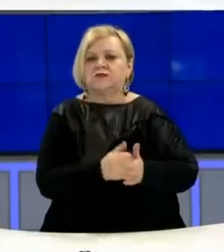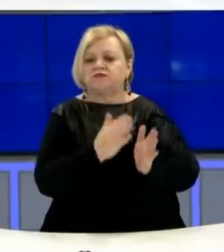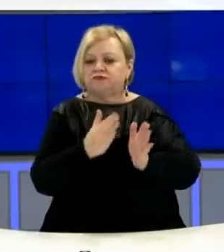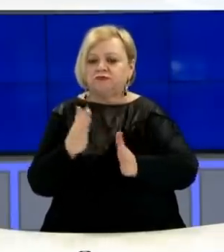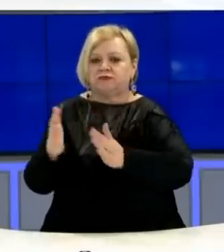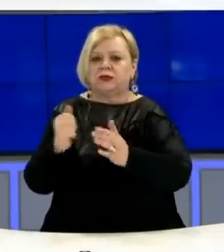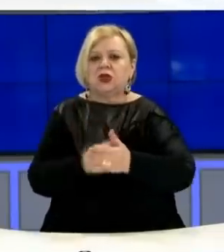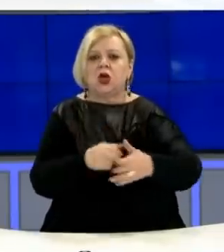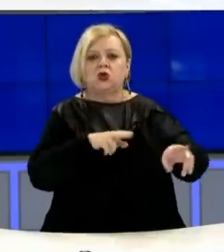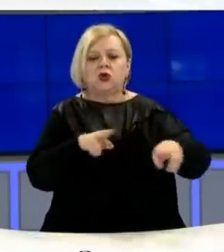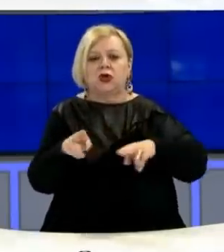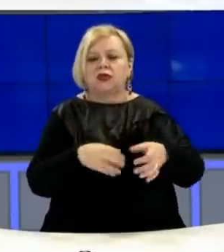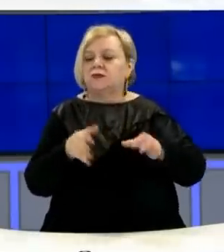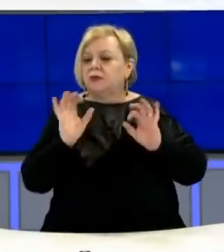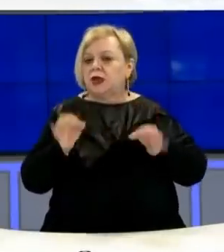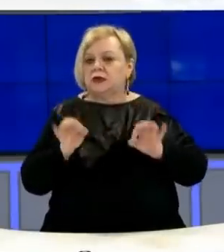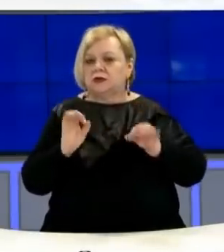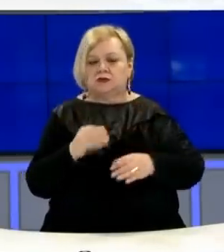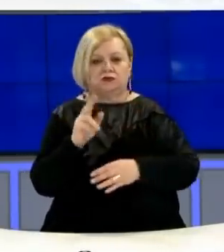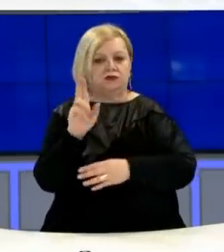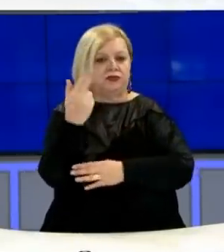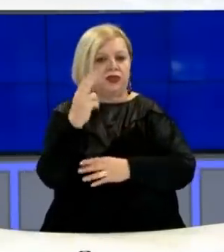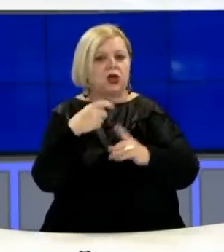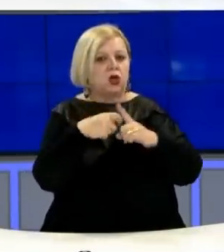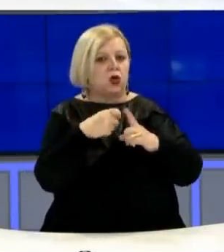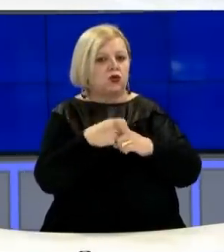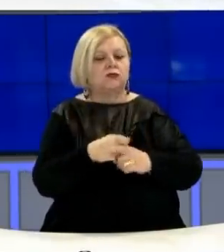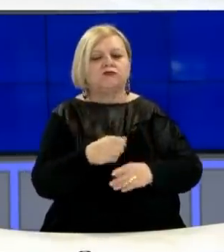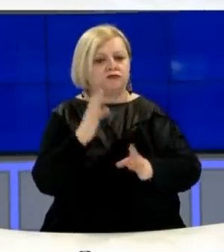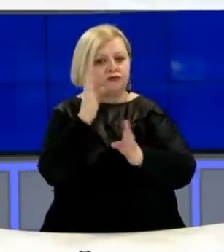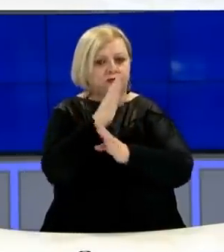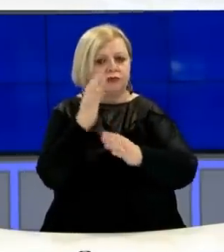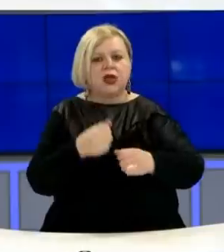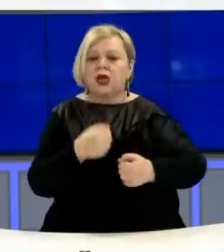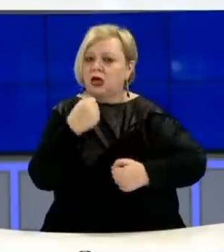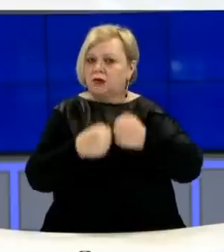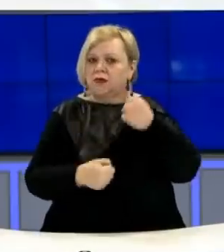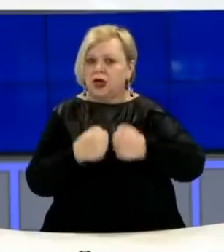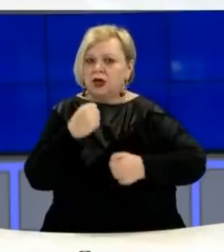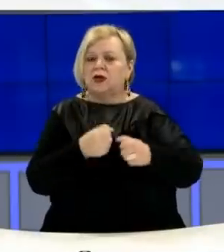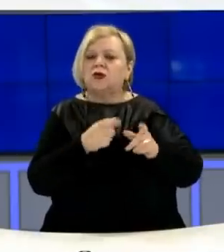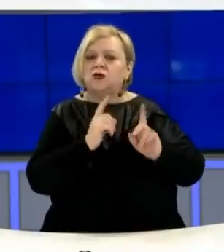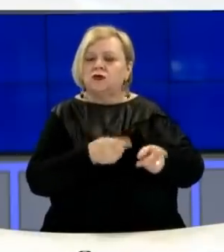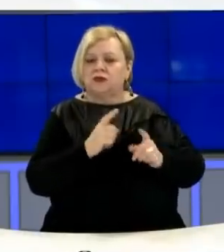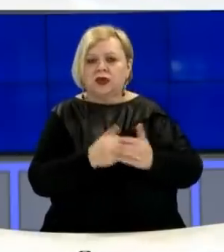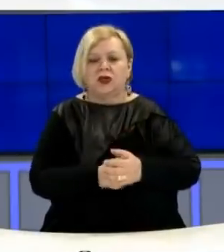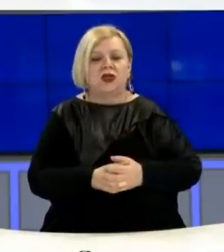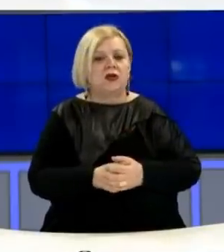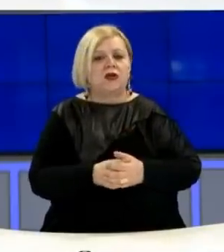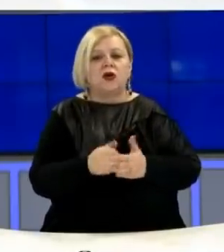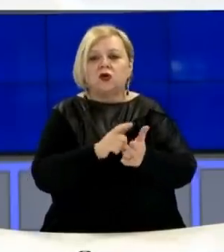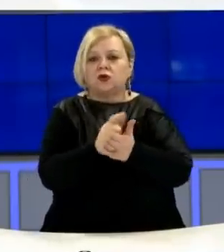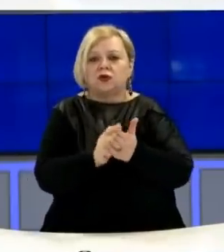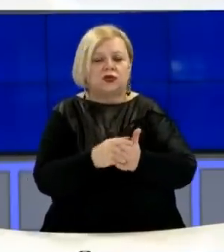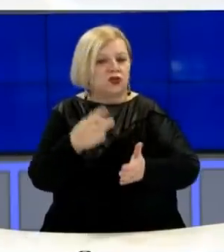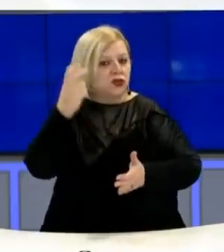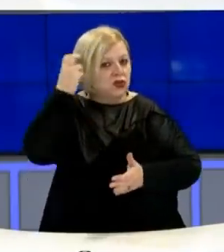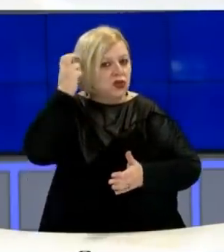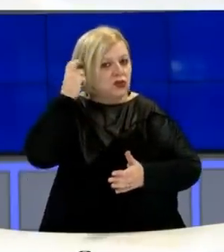gjukata speciale. Klokoqi është iftuar në sifsinet e dyshuarit për krimi ljufte për periudën qërshor shtator 1999